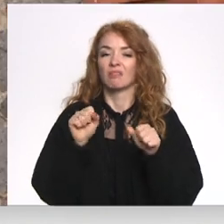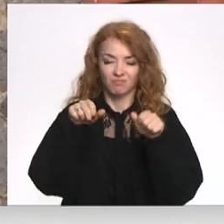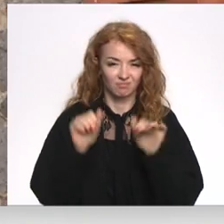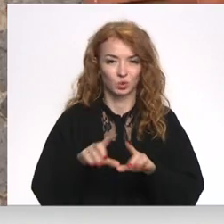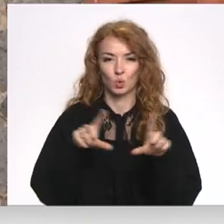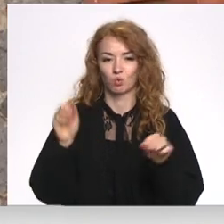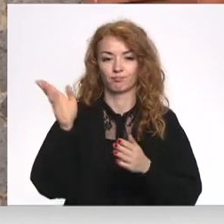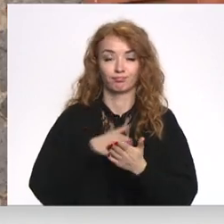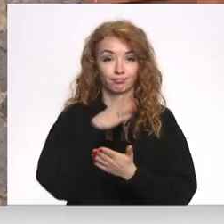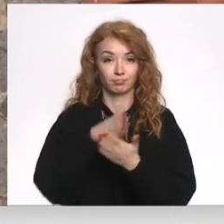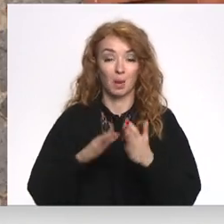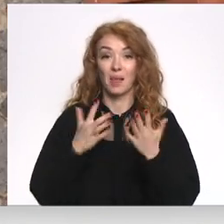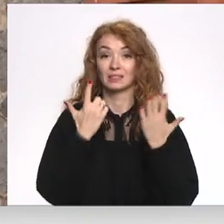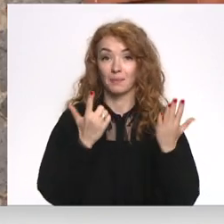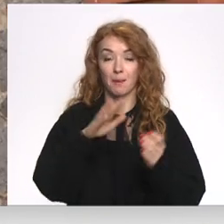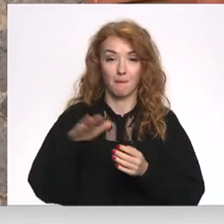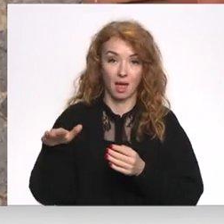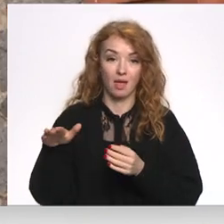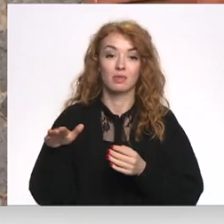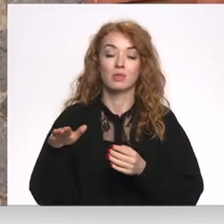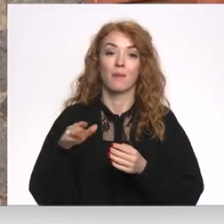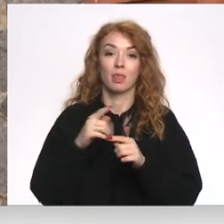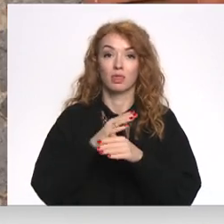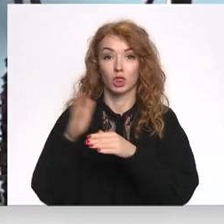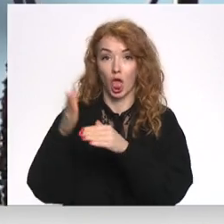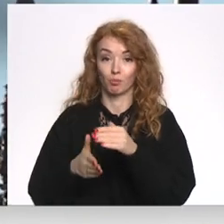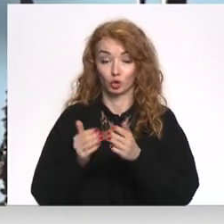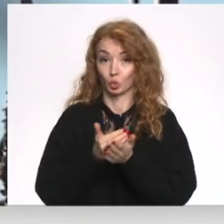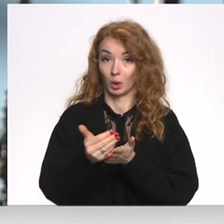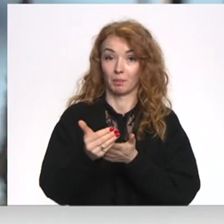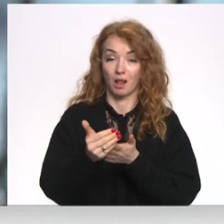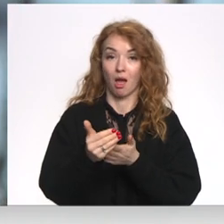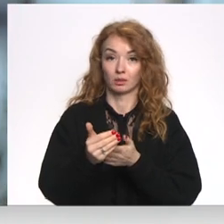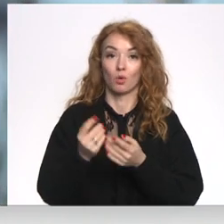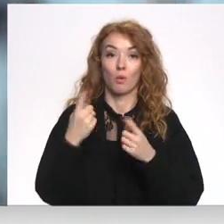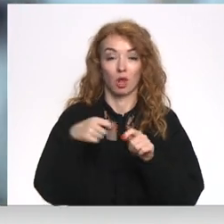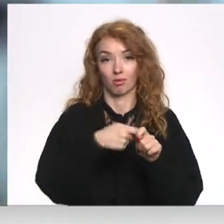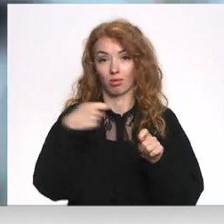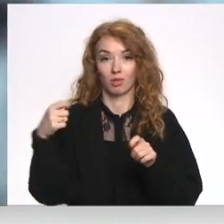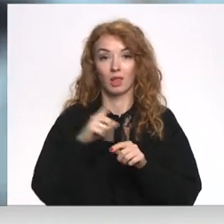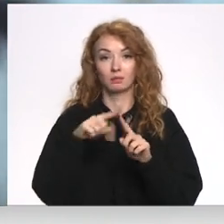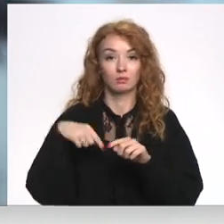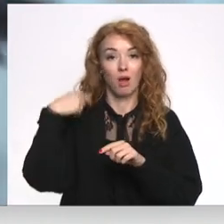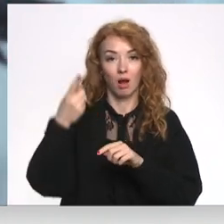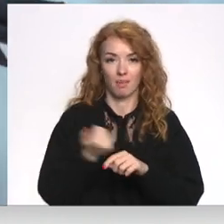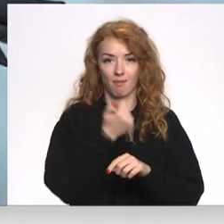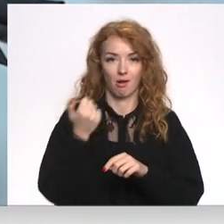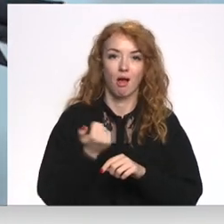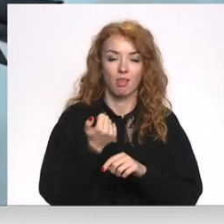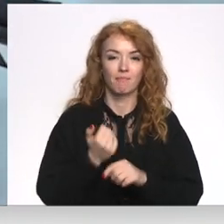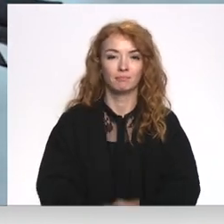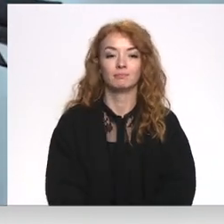likvidēt. Tomēr septiņiem bērniem skolā izciešamais termiņš vēl nav beidzies. Dažiem tas iestiepjas vēl tālu nākamajā gadā.